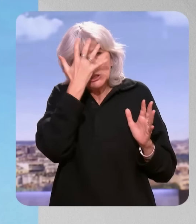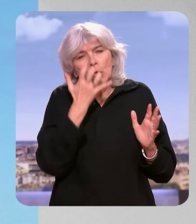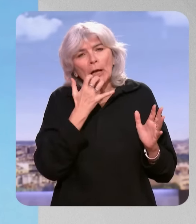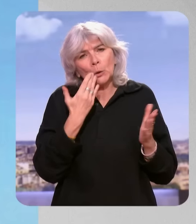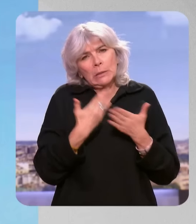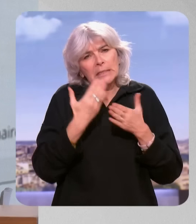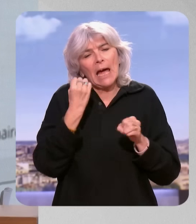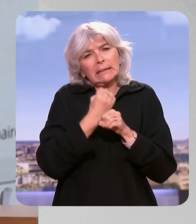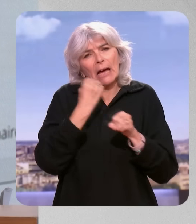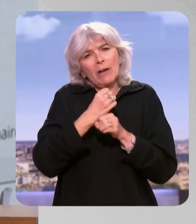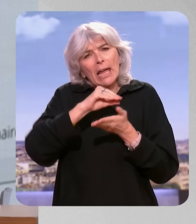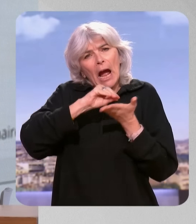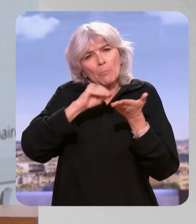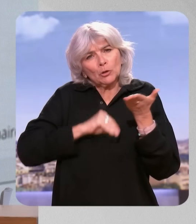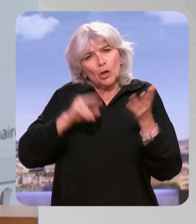C'est le boulot du rapporteur général.